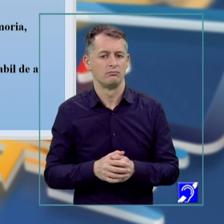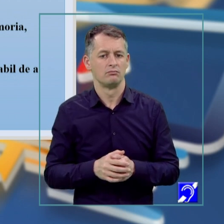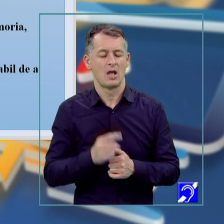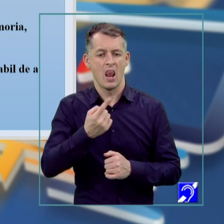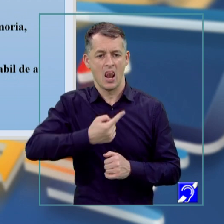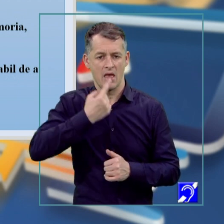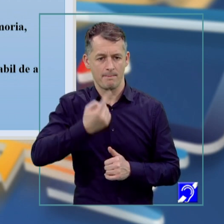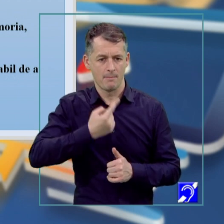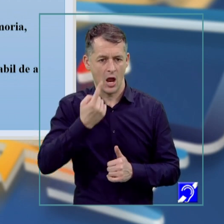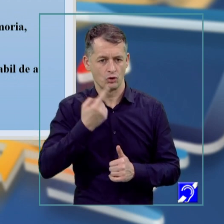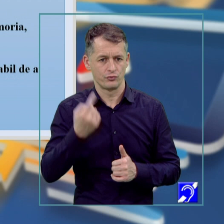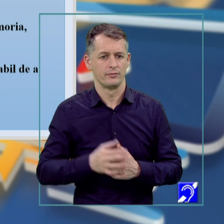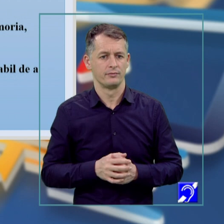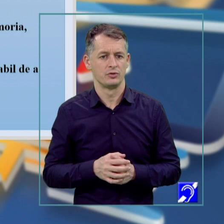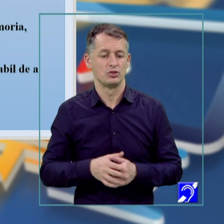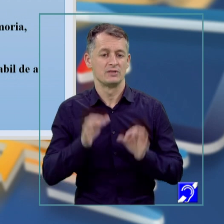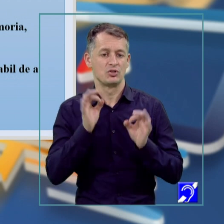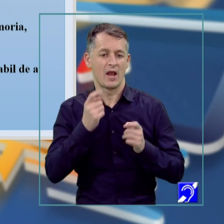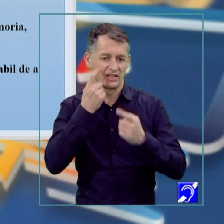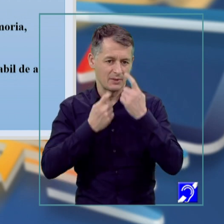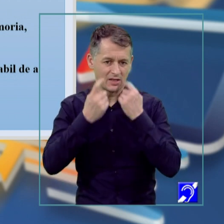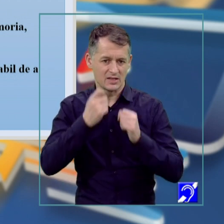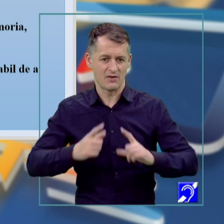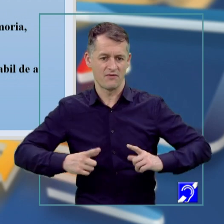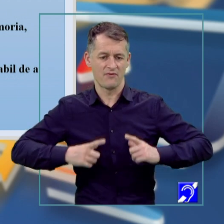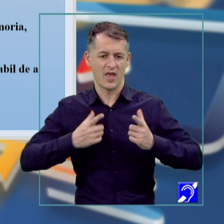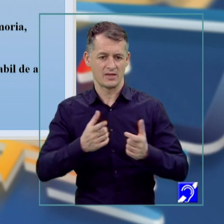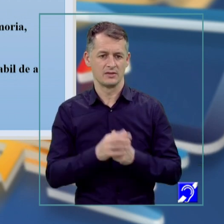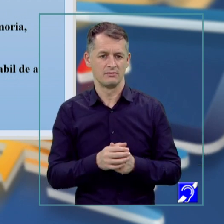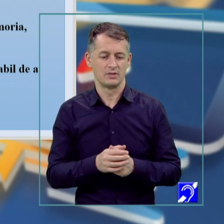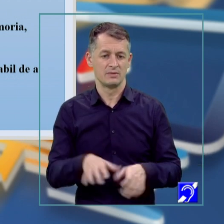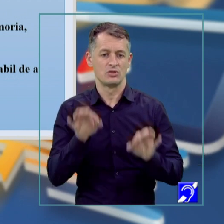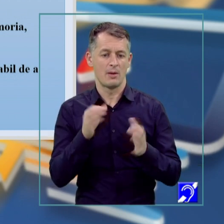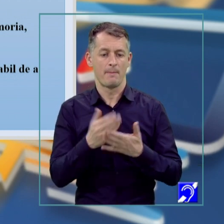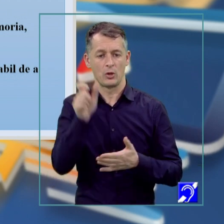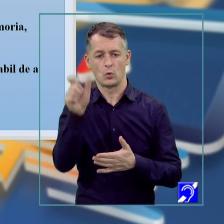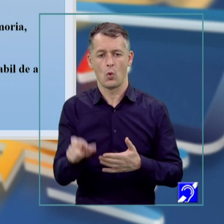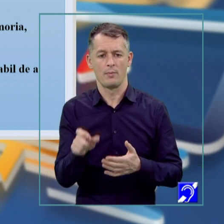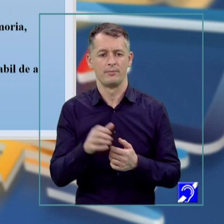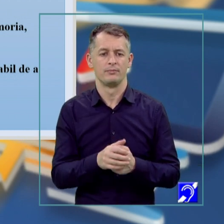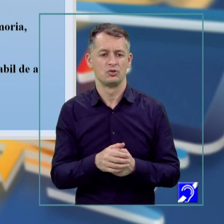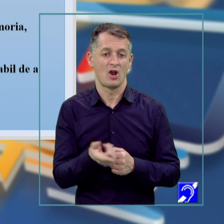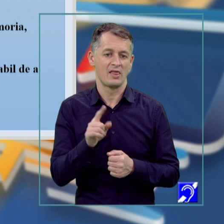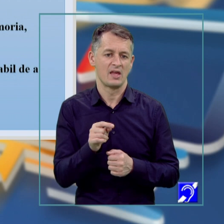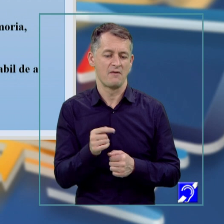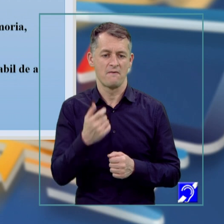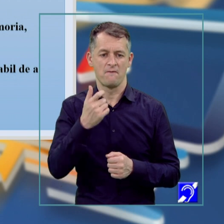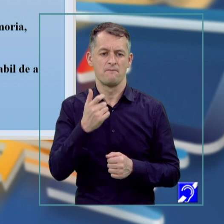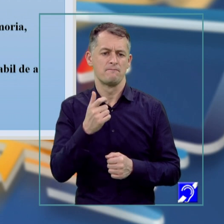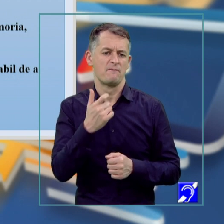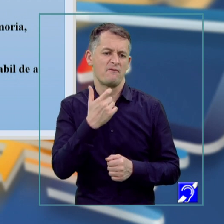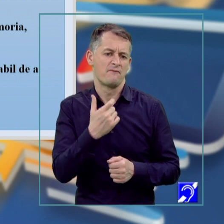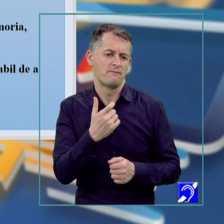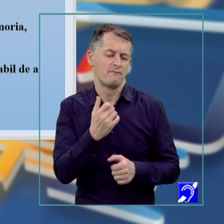limbajul, o anume experiență de viață. Este proprie doar omului, da? Celelalte ființe nu beneficiază de imaginație,